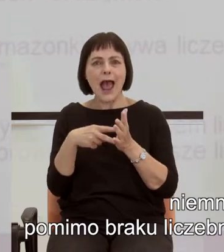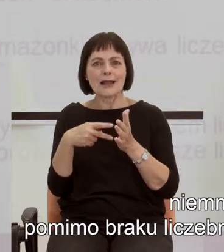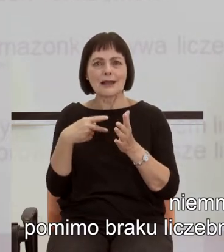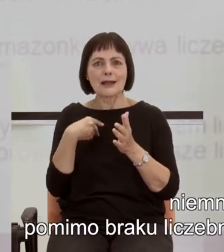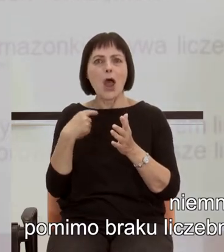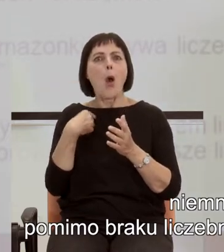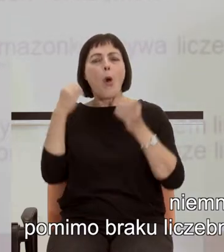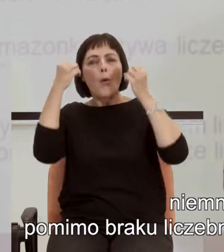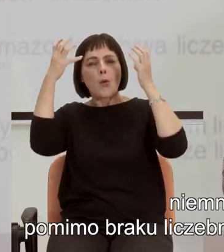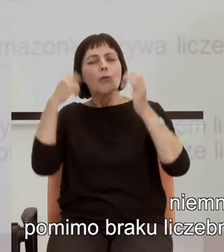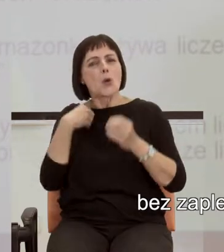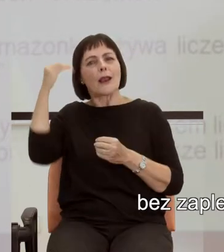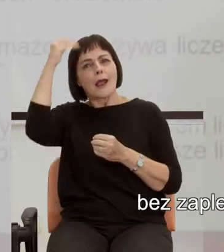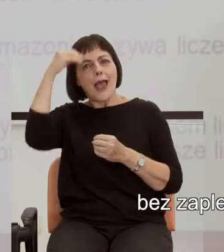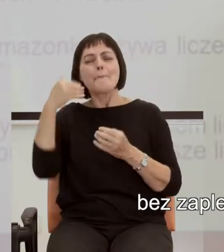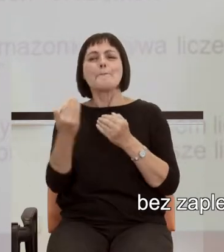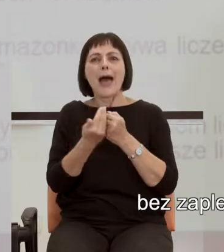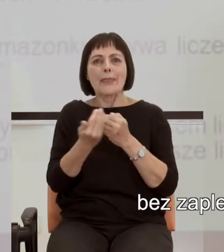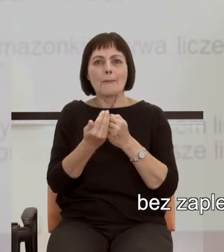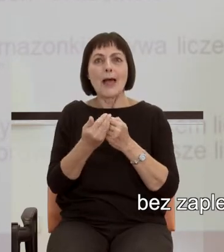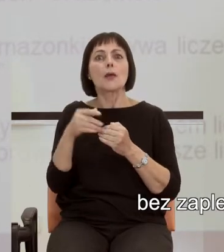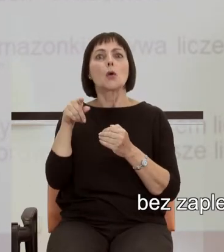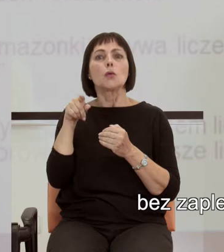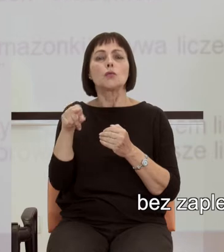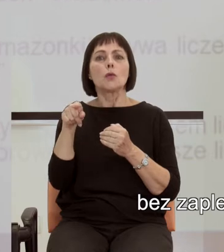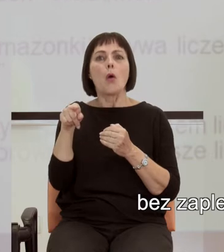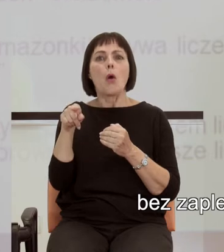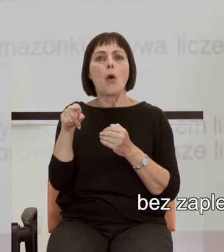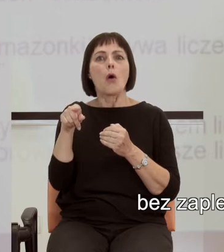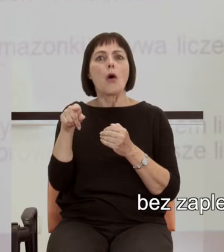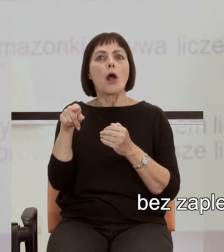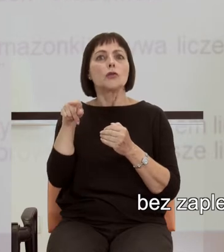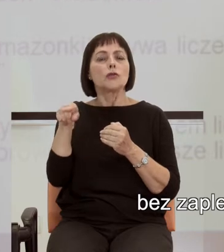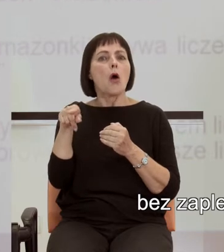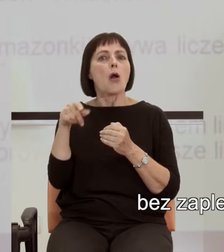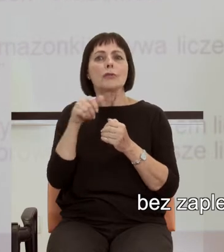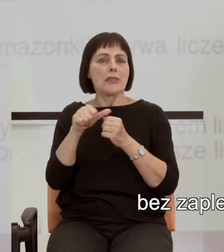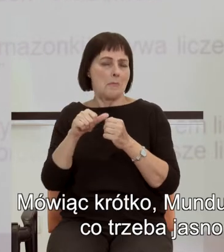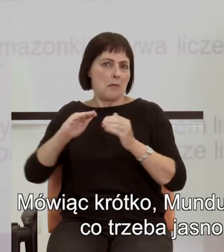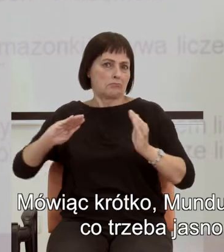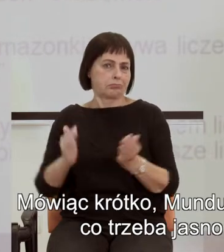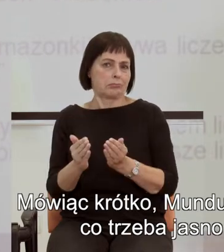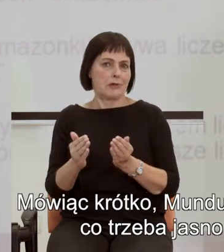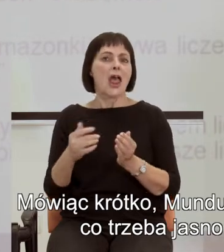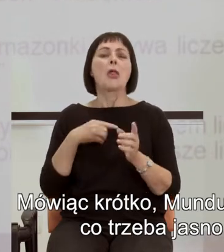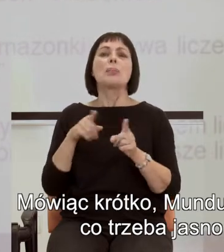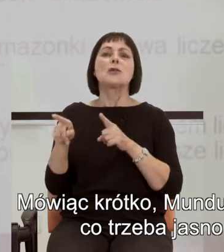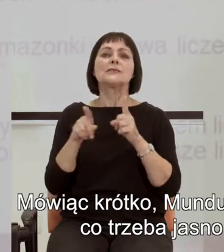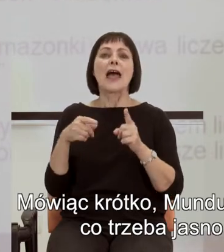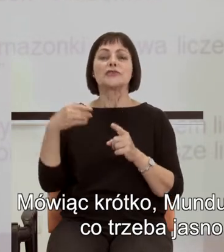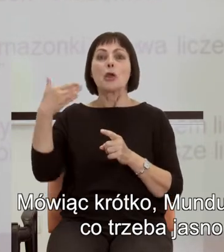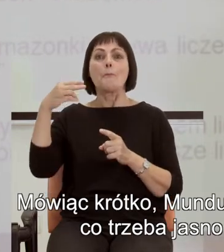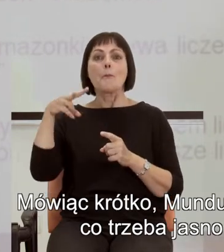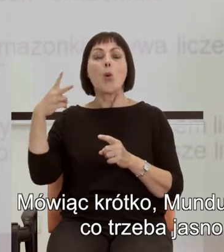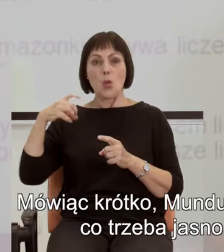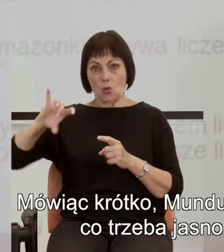zaplecza kulturowego, zaplecza językowego, nie jest tutaj ograniczona. Mówiąc krótko, munduruku